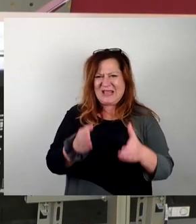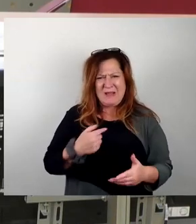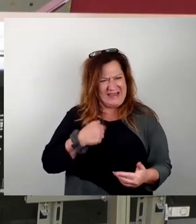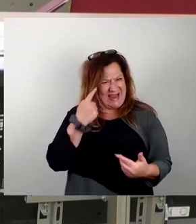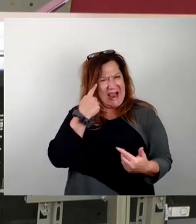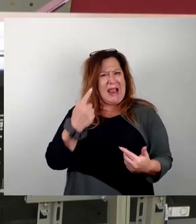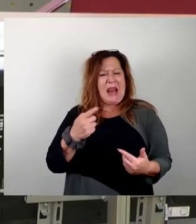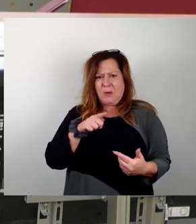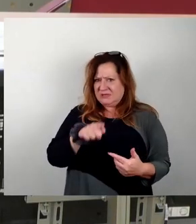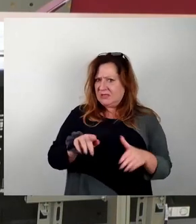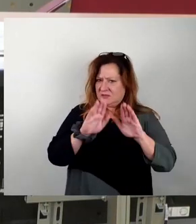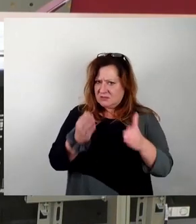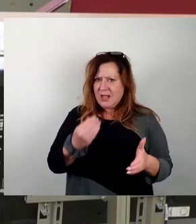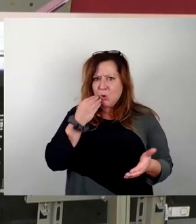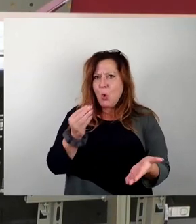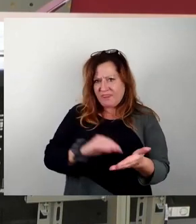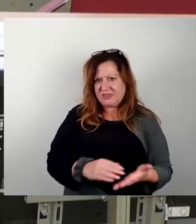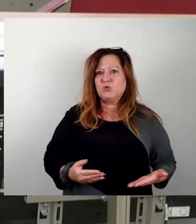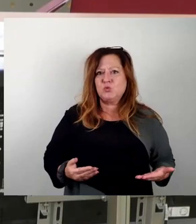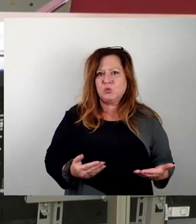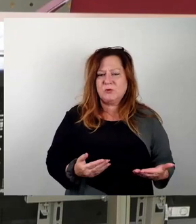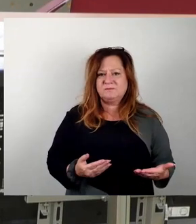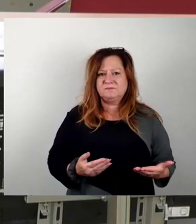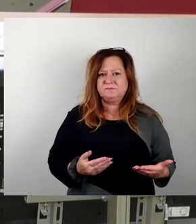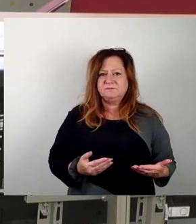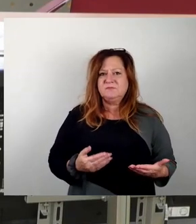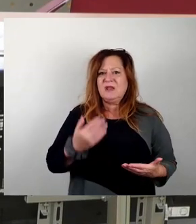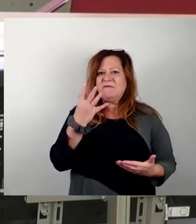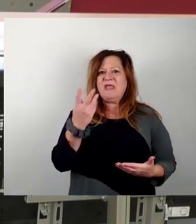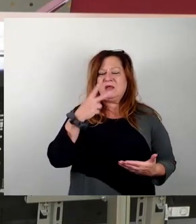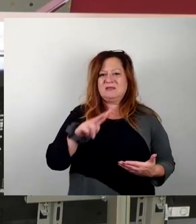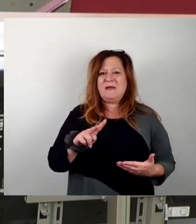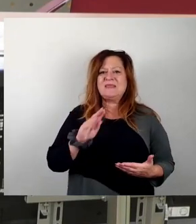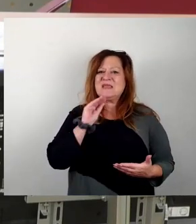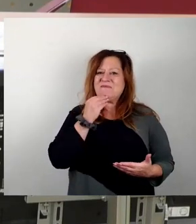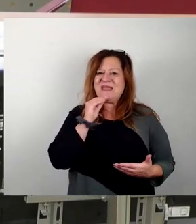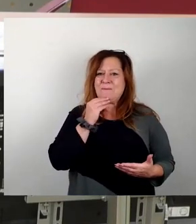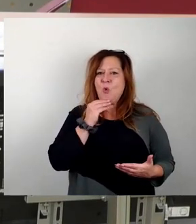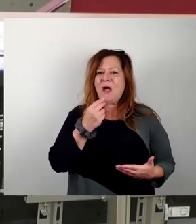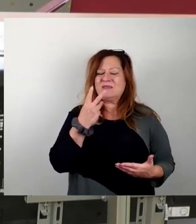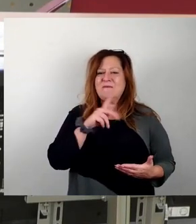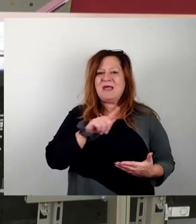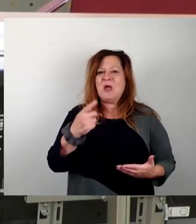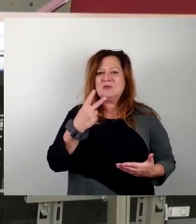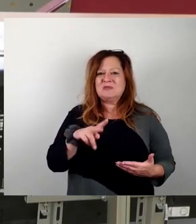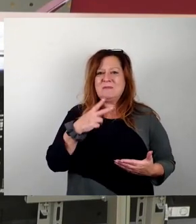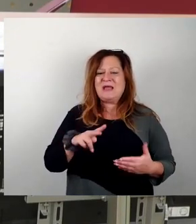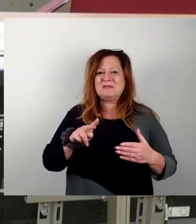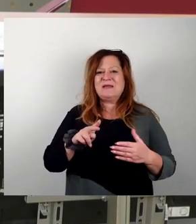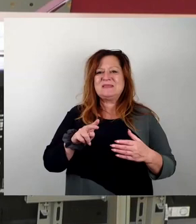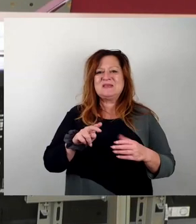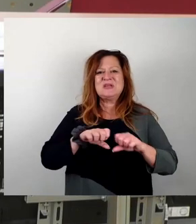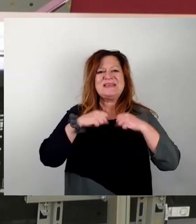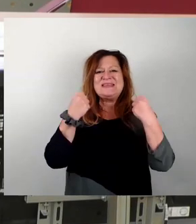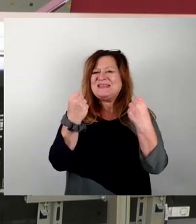dieses Denkmal auch dazu. So, wir haben seit dem 24.02.2022 eine veränderte Lage in Europa, eine fundamental